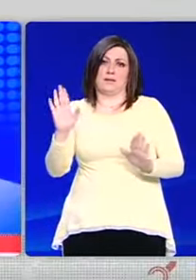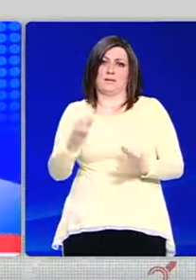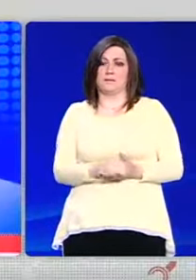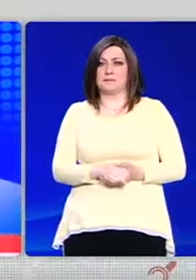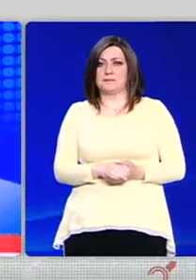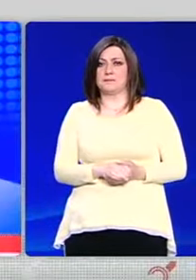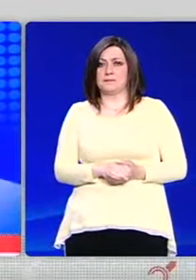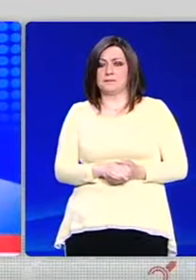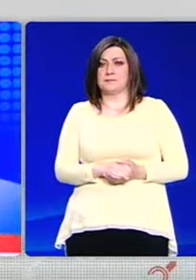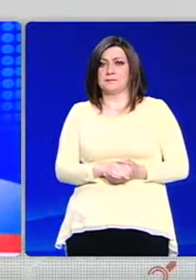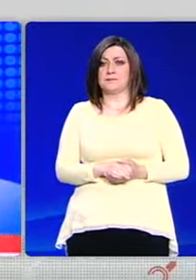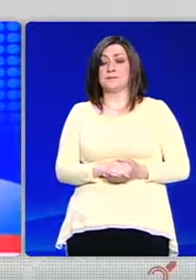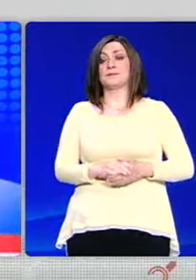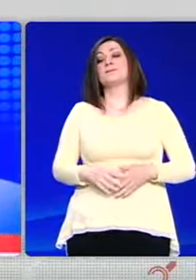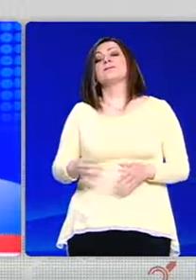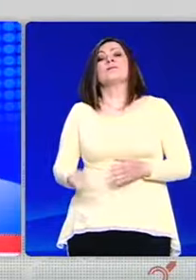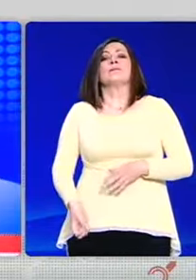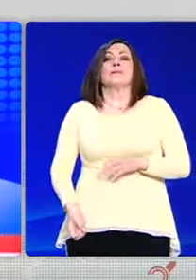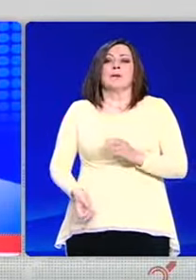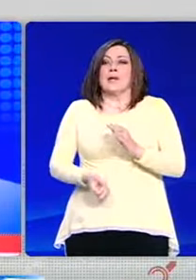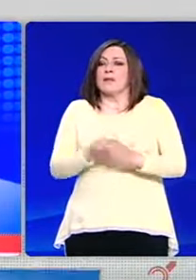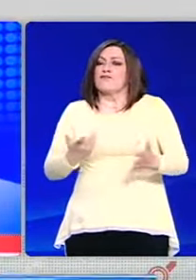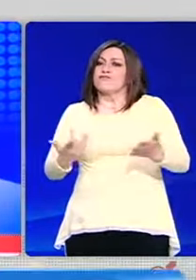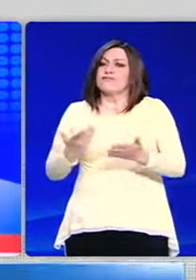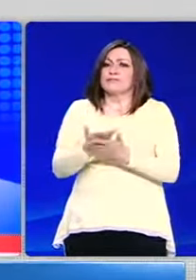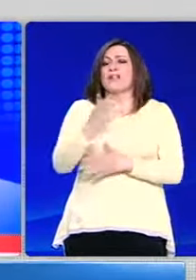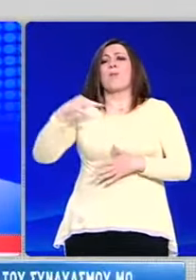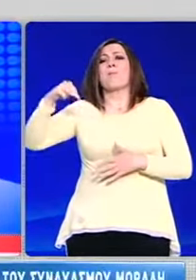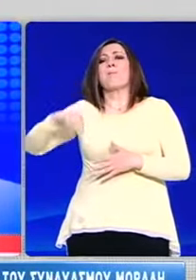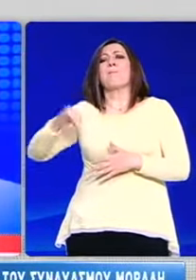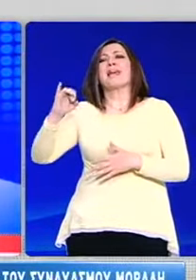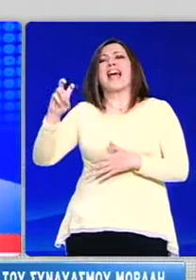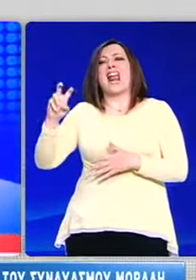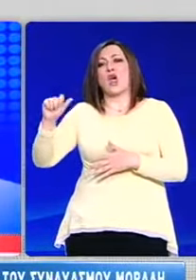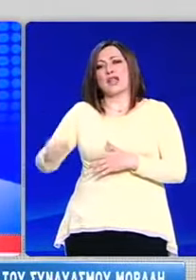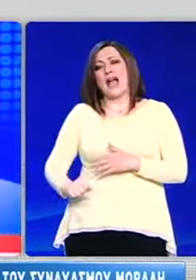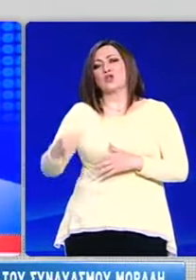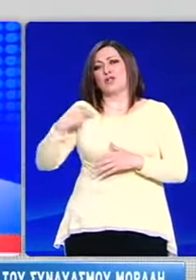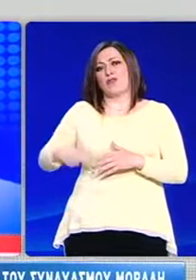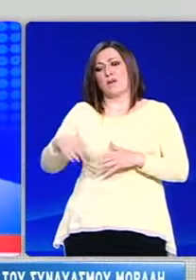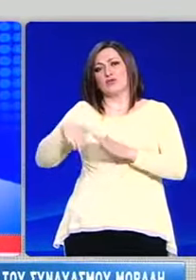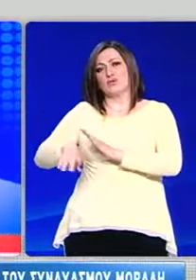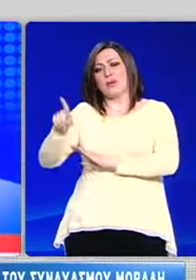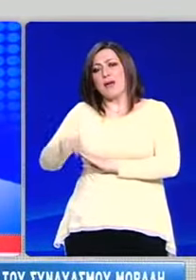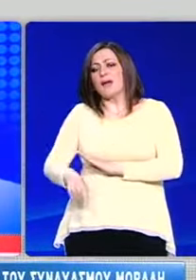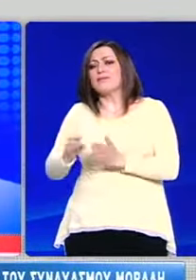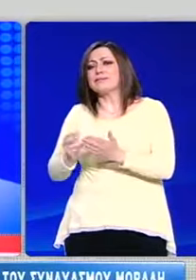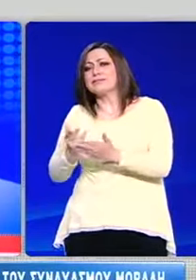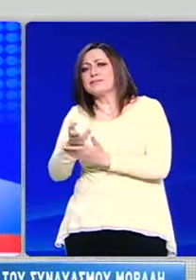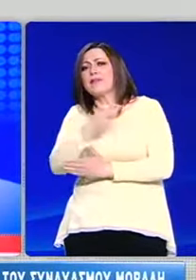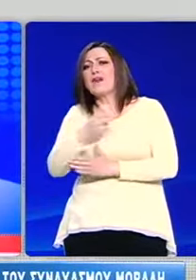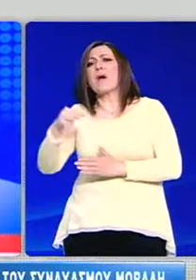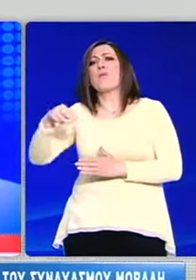Δούρου. Σε νέες βαριές καταγγελίες για το συνδυασμό μόραλι προχώρησε ο δήμαρχος Πειραιά, Βασίλης Μιχαλολιάκος,